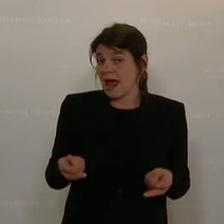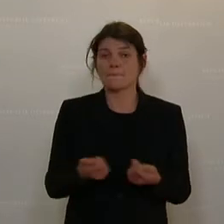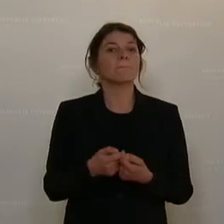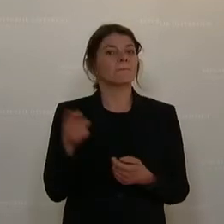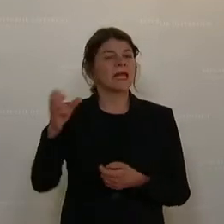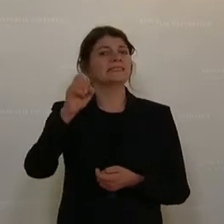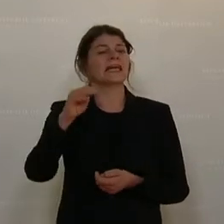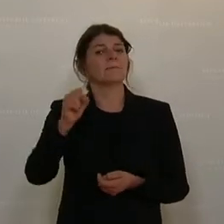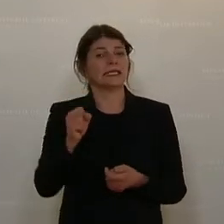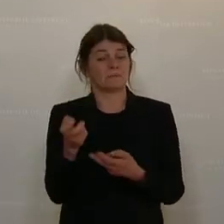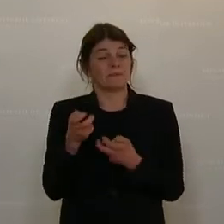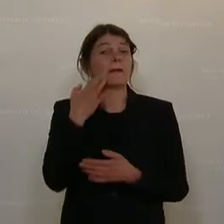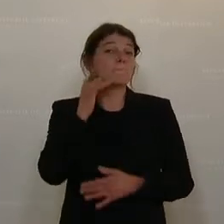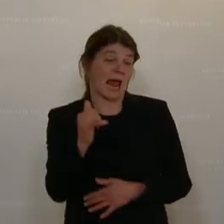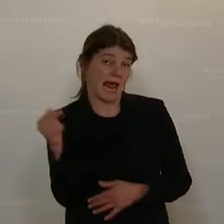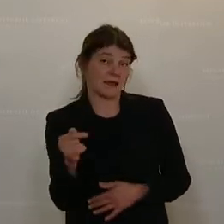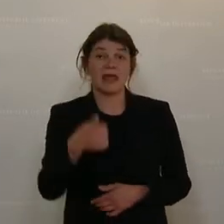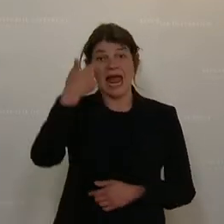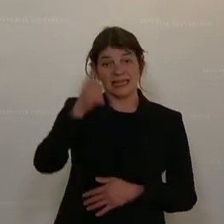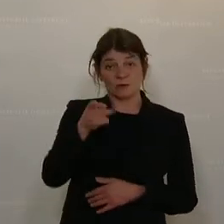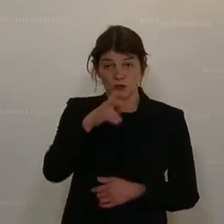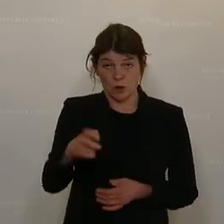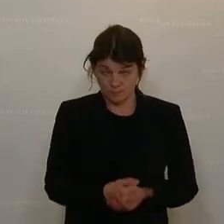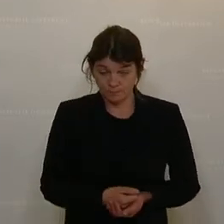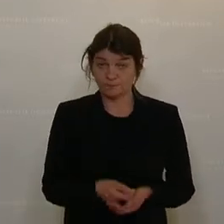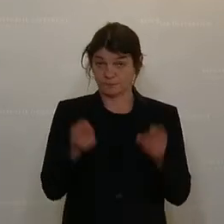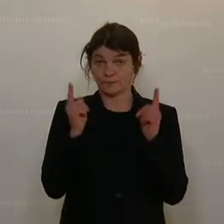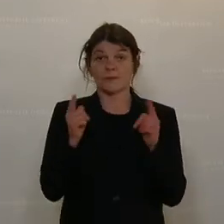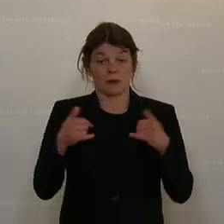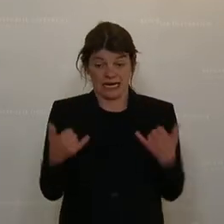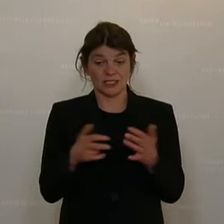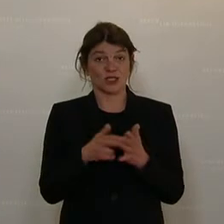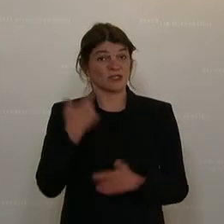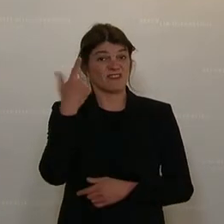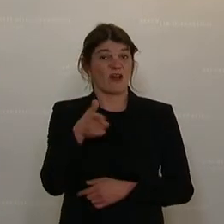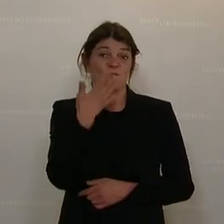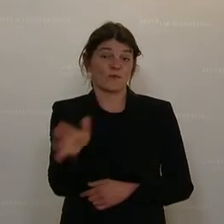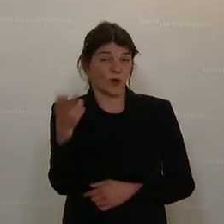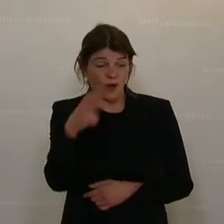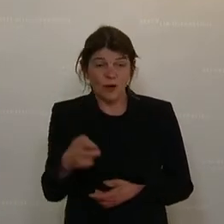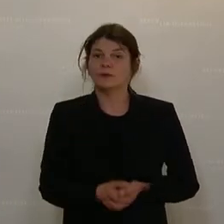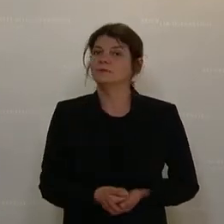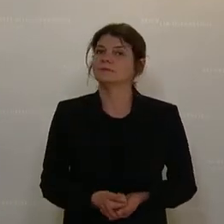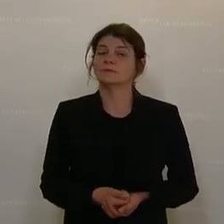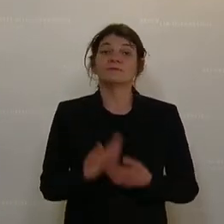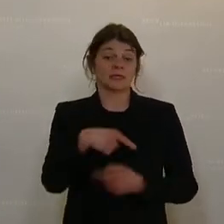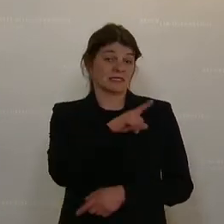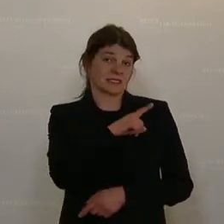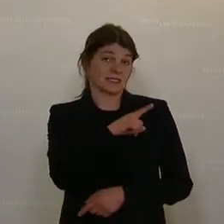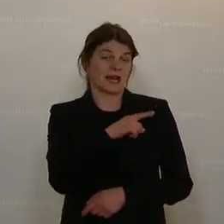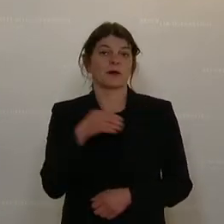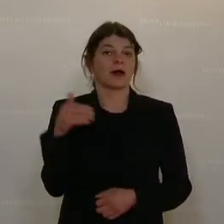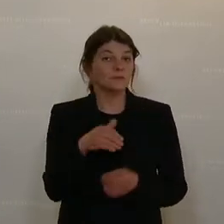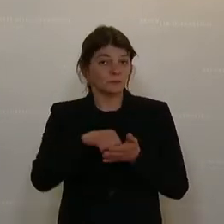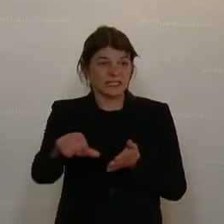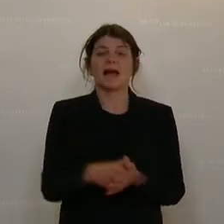bewilligt das SMS im Mai 1.000 Euro davon. Dochdem noch immer 2.500 Euro selbst getragen werden